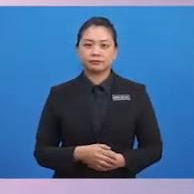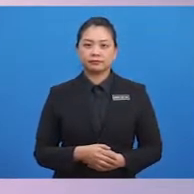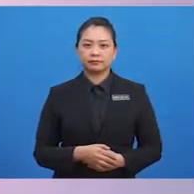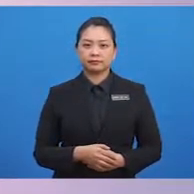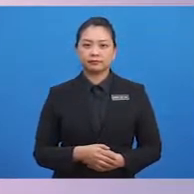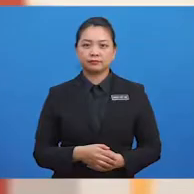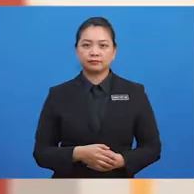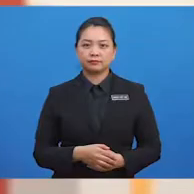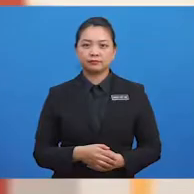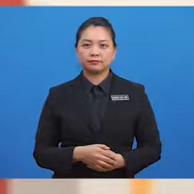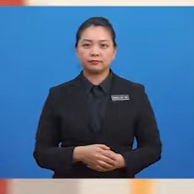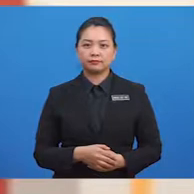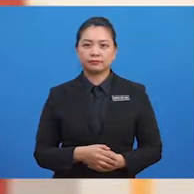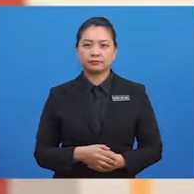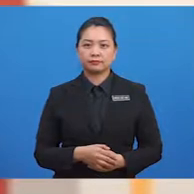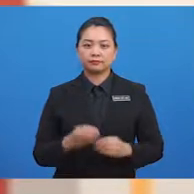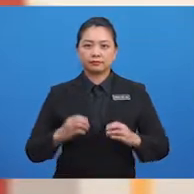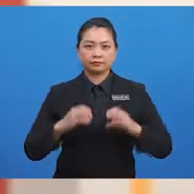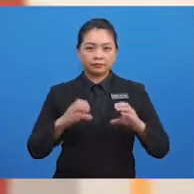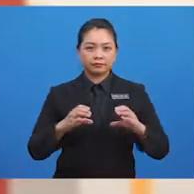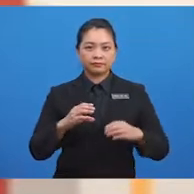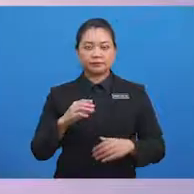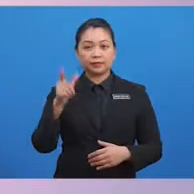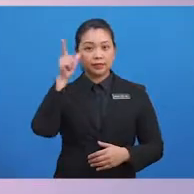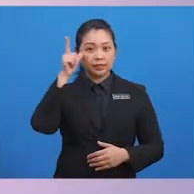Cara seterusnya. Lihat gambar ini.